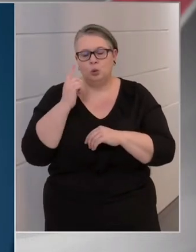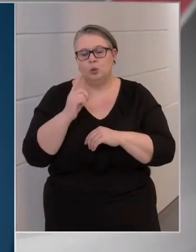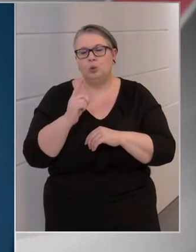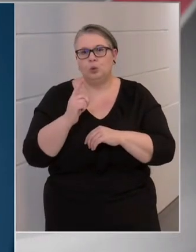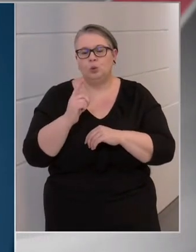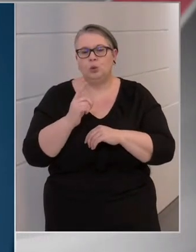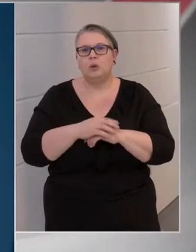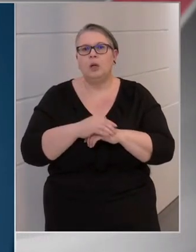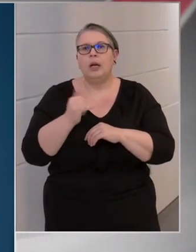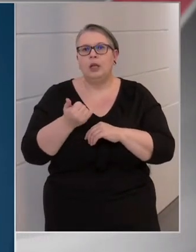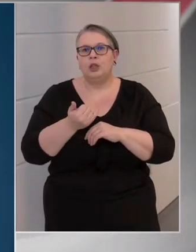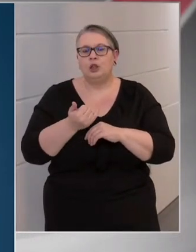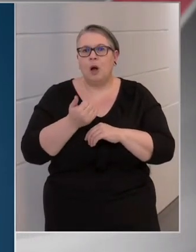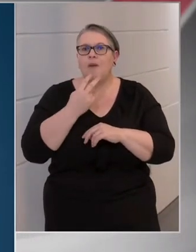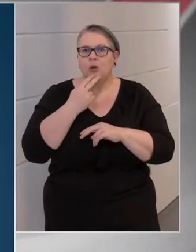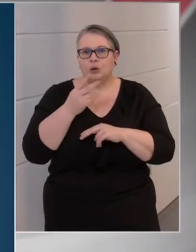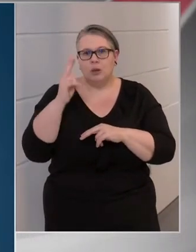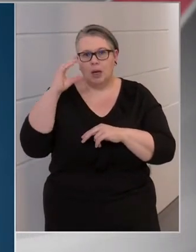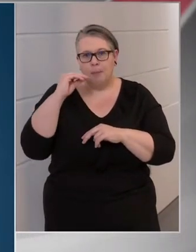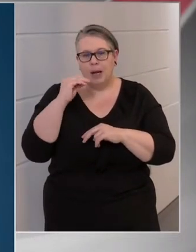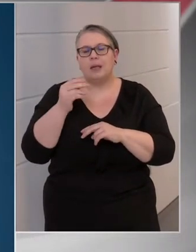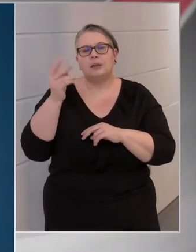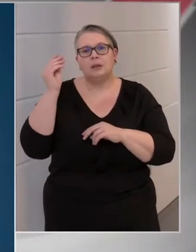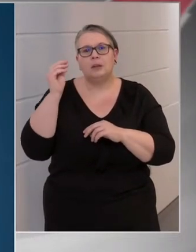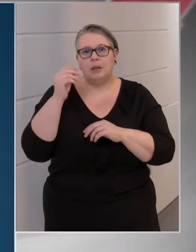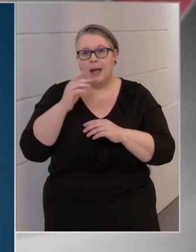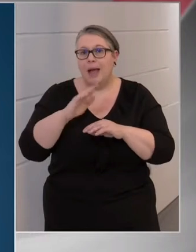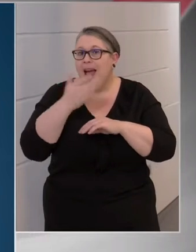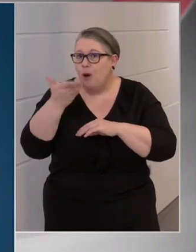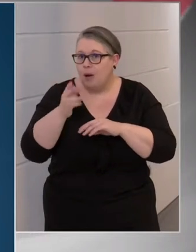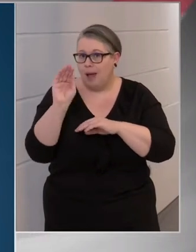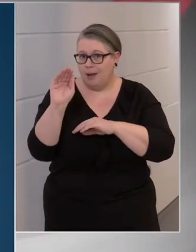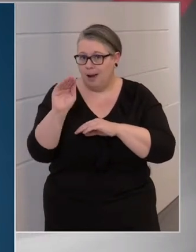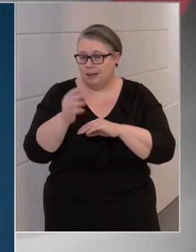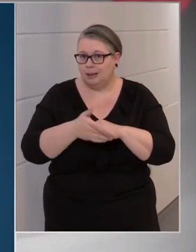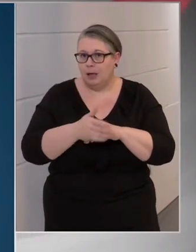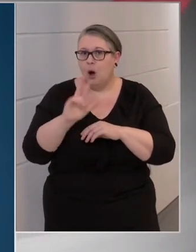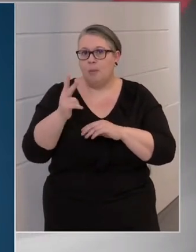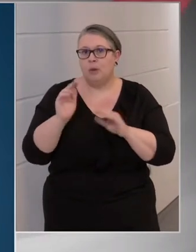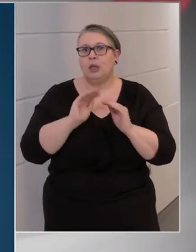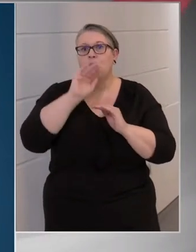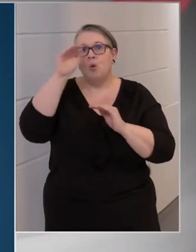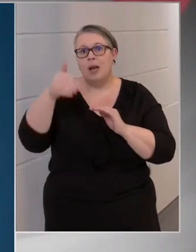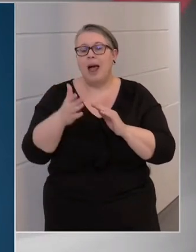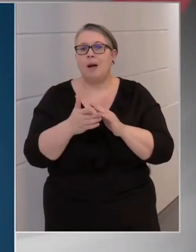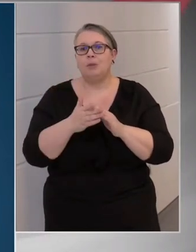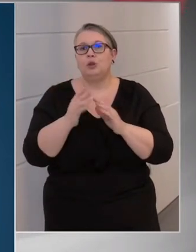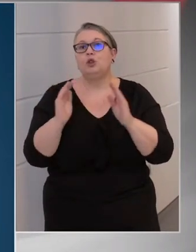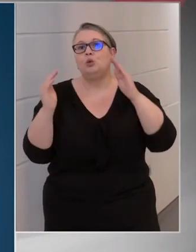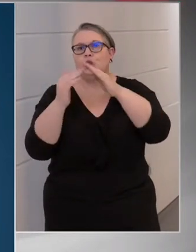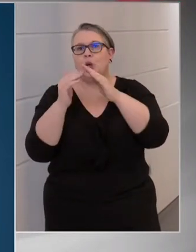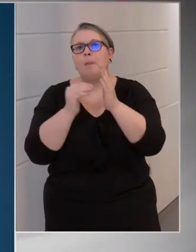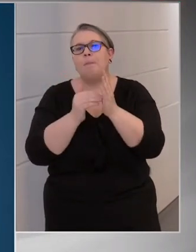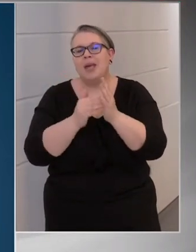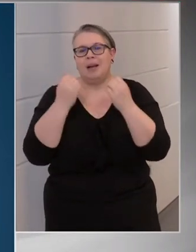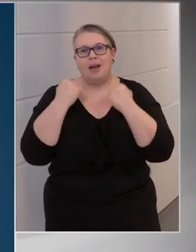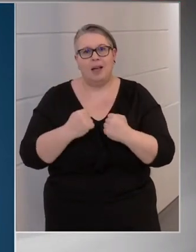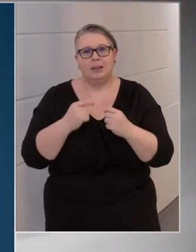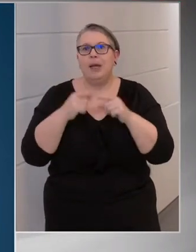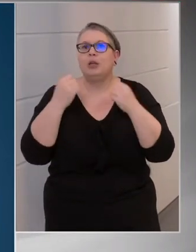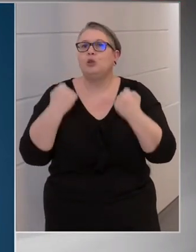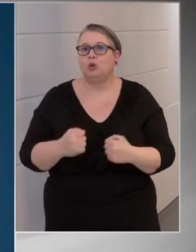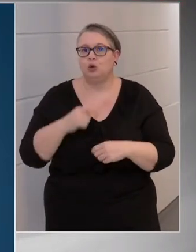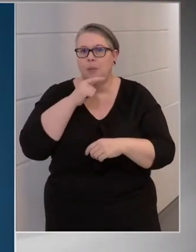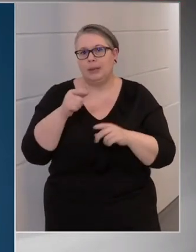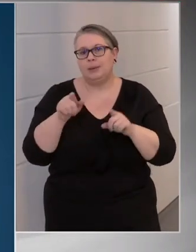a virológusok, szakértők is előre jelezték, hogy a harmadik hullám csúcsa az még nehezebb és súlyosabb